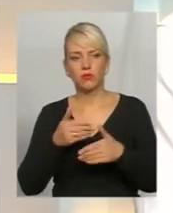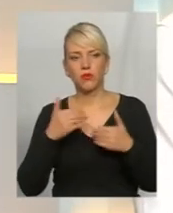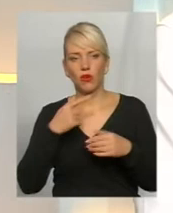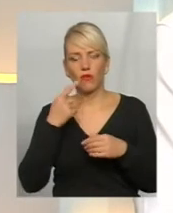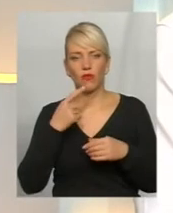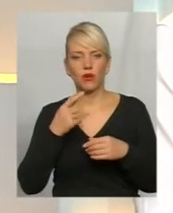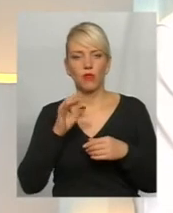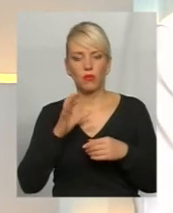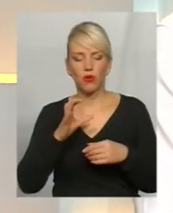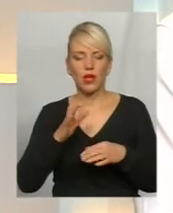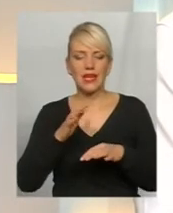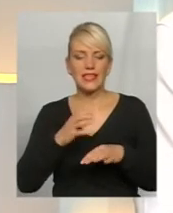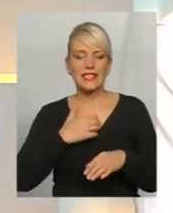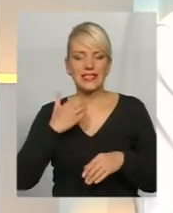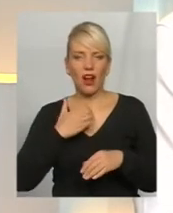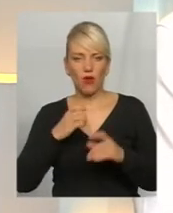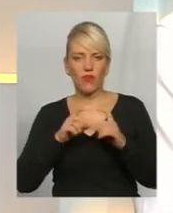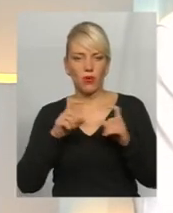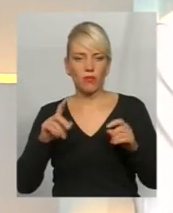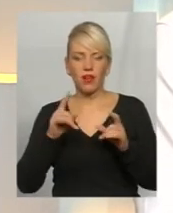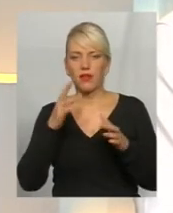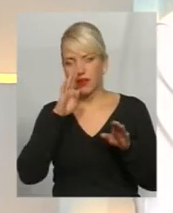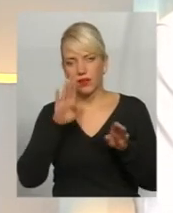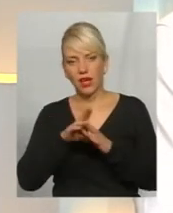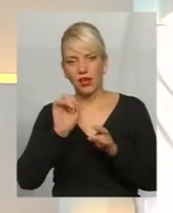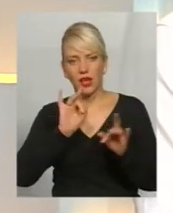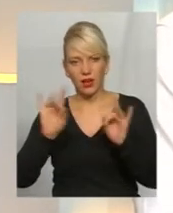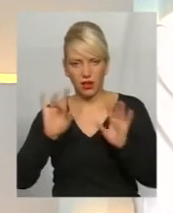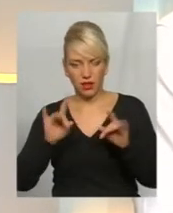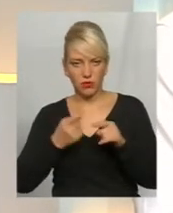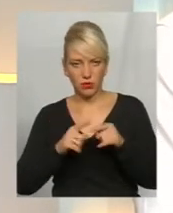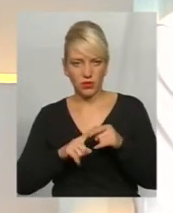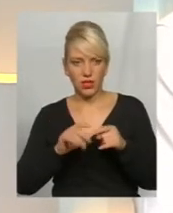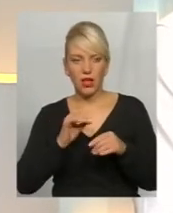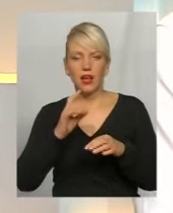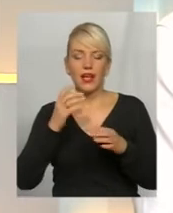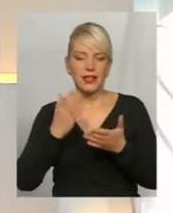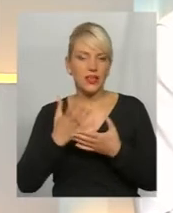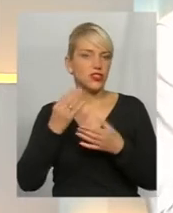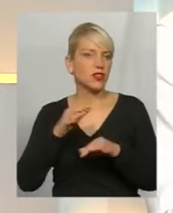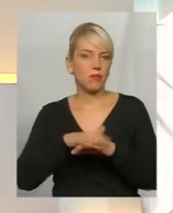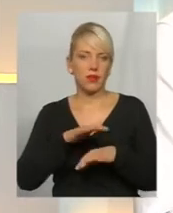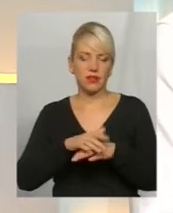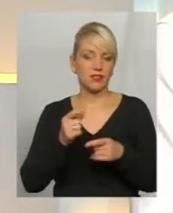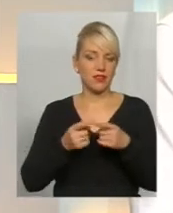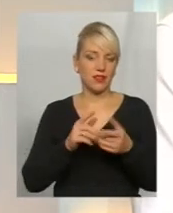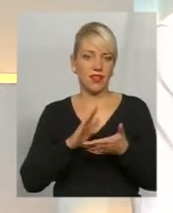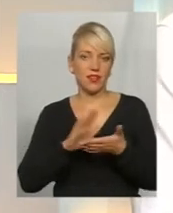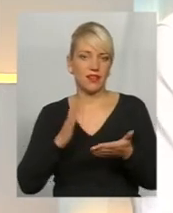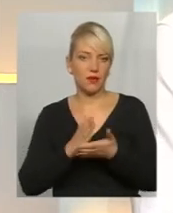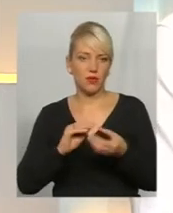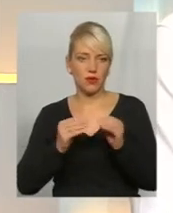їх. А насправді є ще банки. Кожен був має банки це робити. Тобто взагалі не проблема, або, як ми спілкувалися перед ефіром,